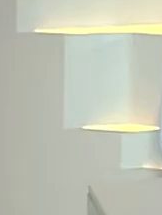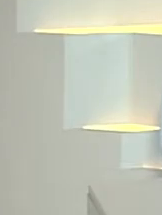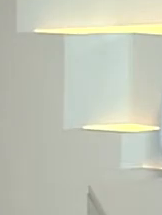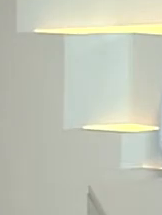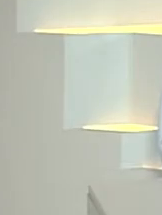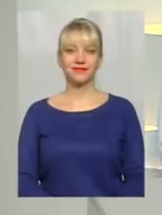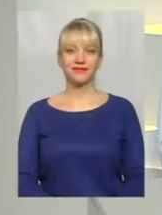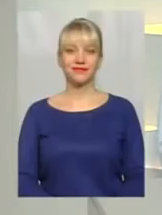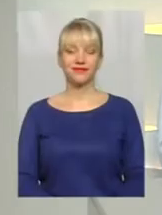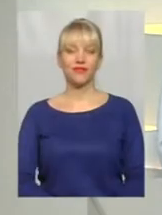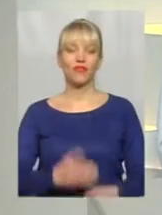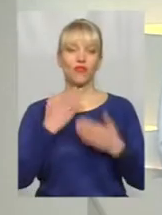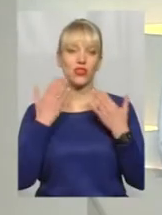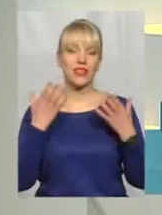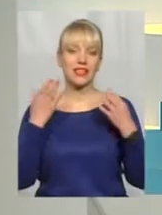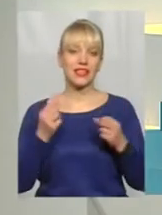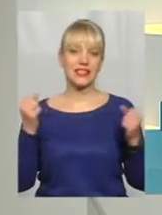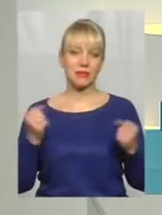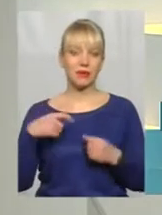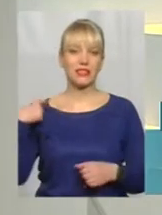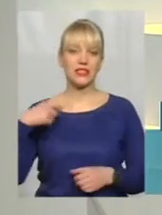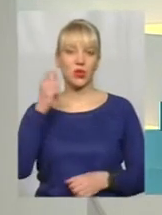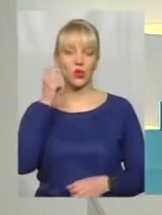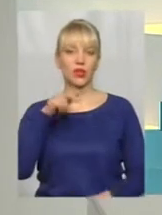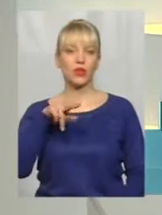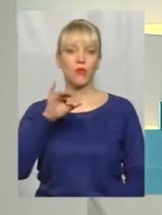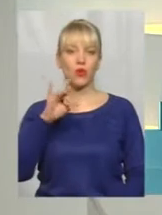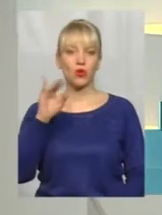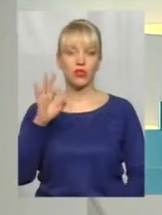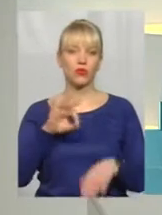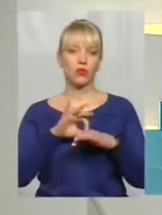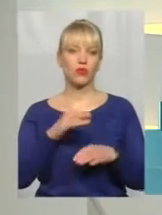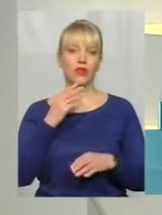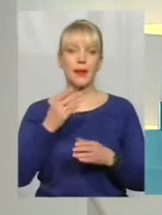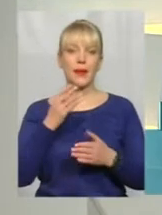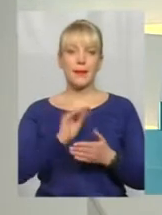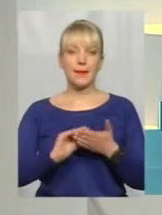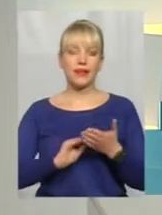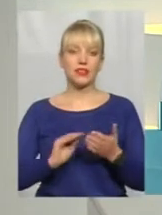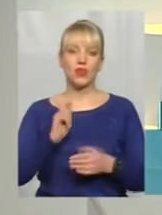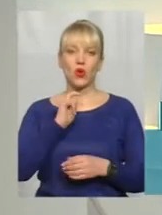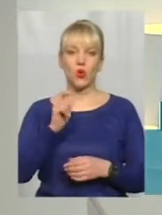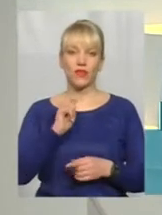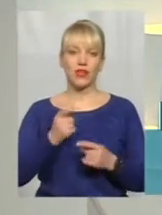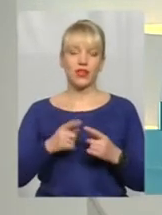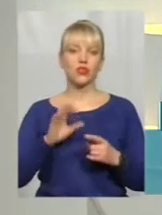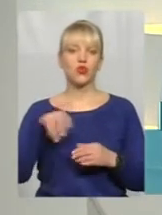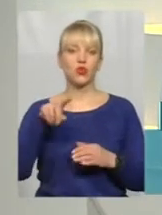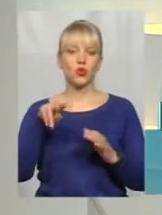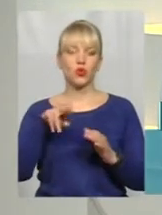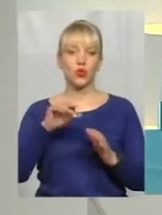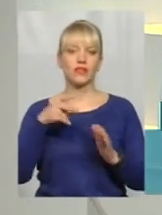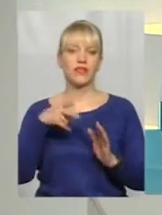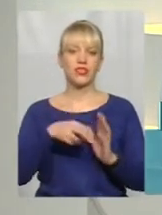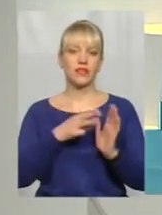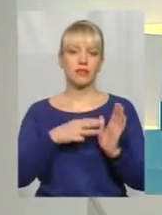В останній день зими президент України Петро Порошенко провів прес-конференцію стосовно викликів 2018-го.